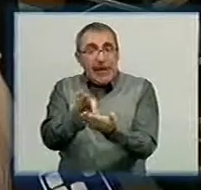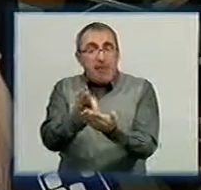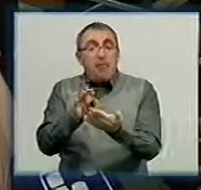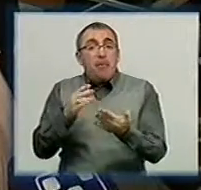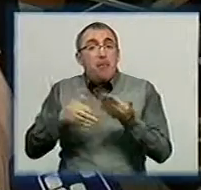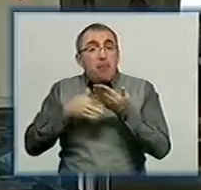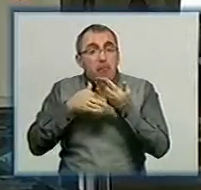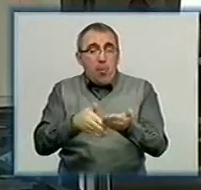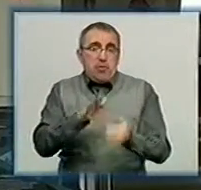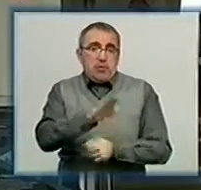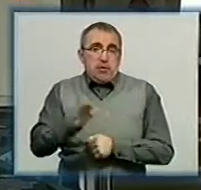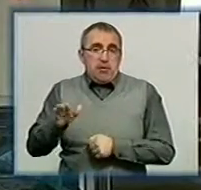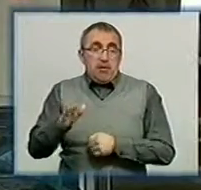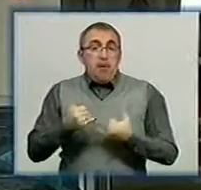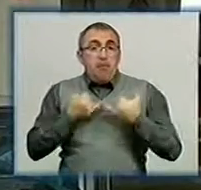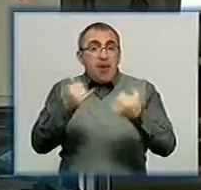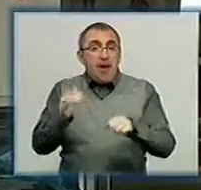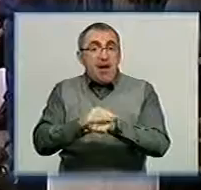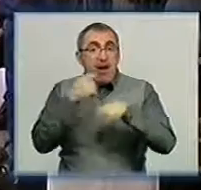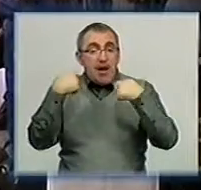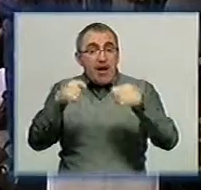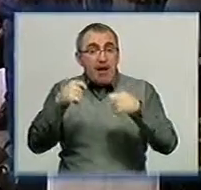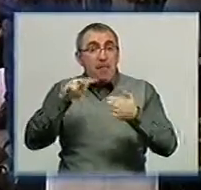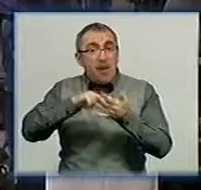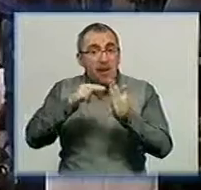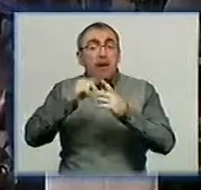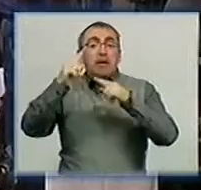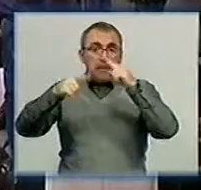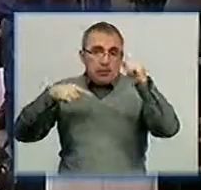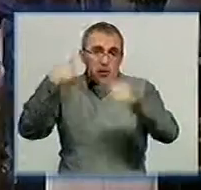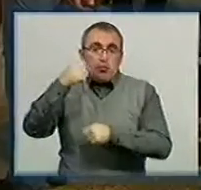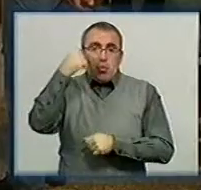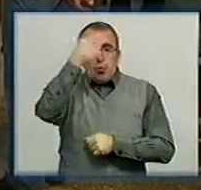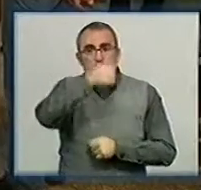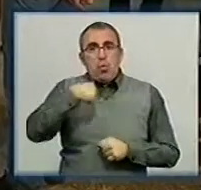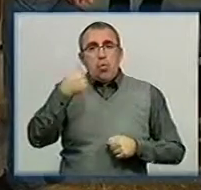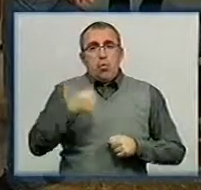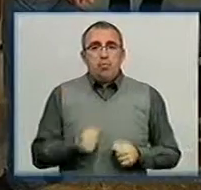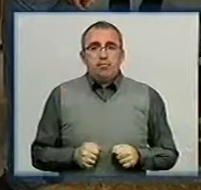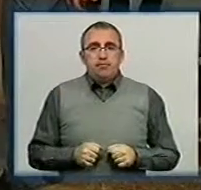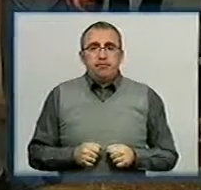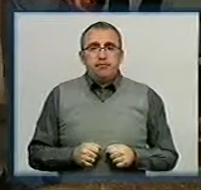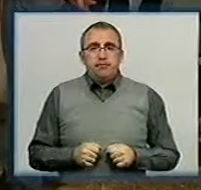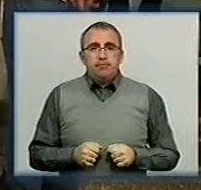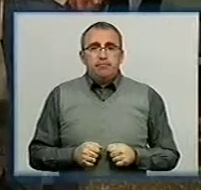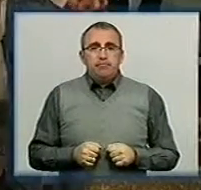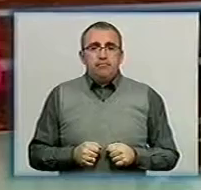для допомоги дітям. Благодійний ярмарок організатори планують провести і наступного року. Інна Промак, Іван Фомбіченко. День за днем.